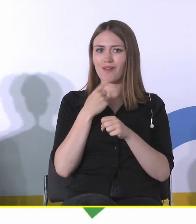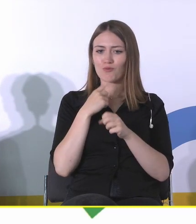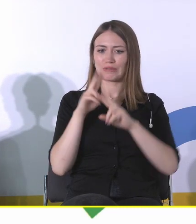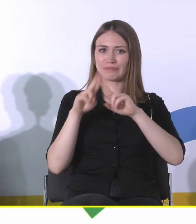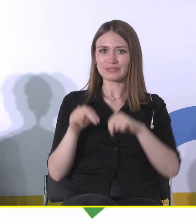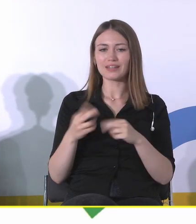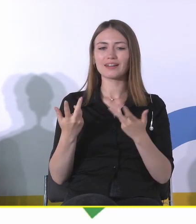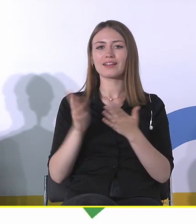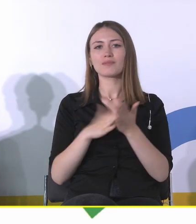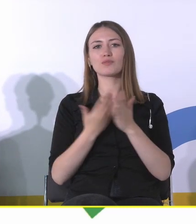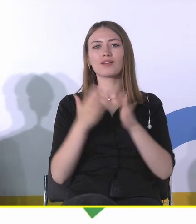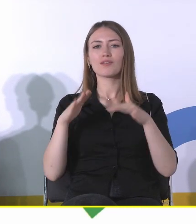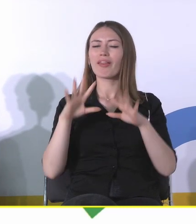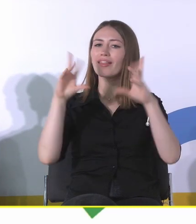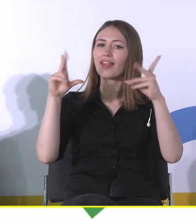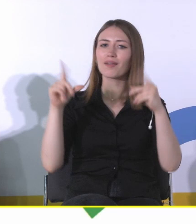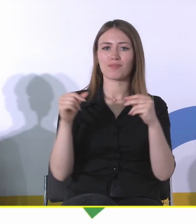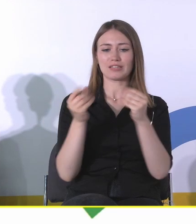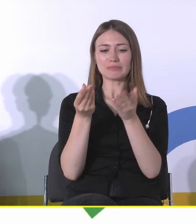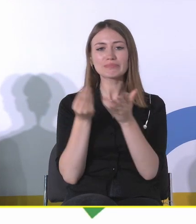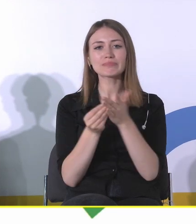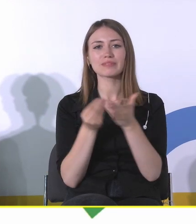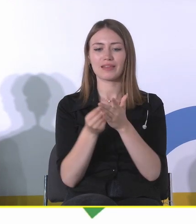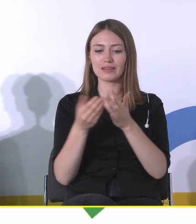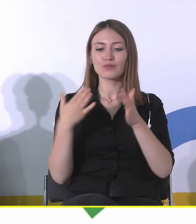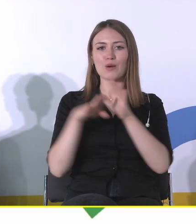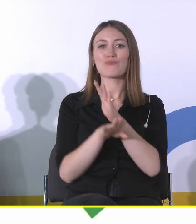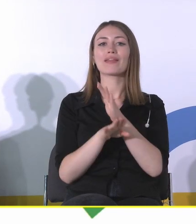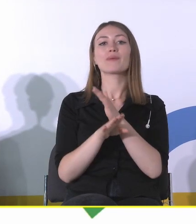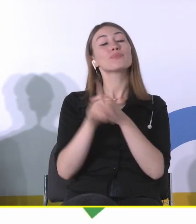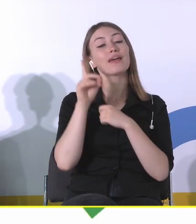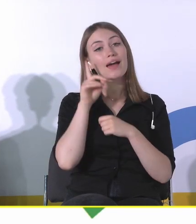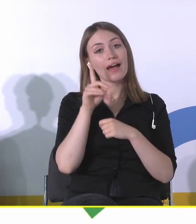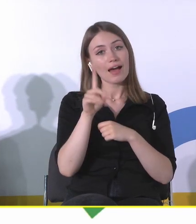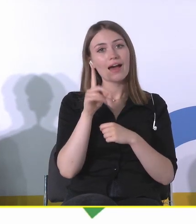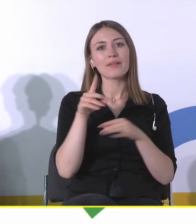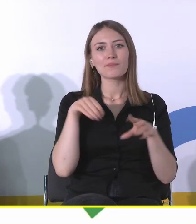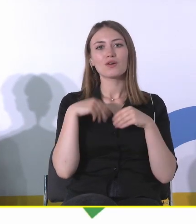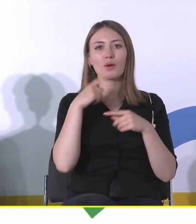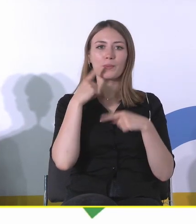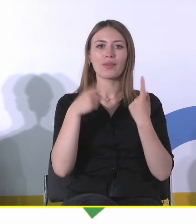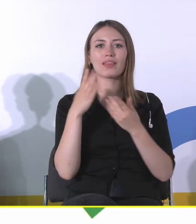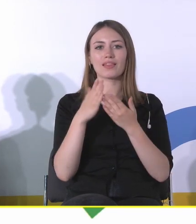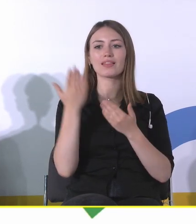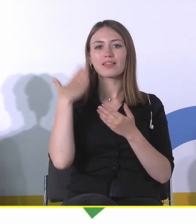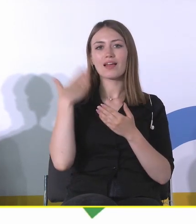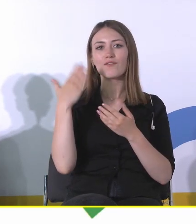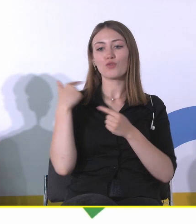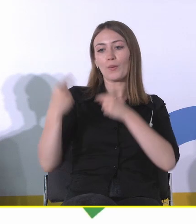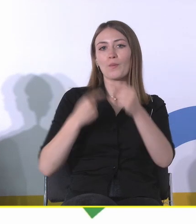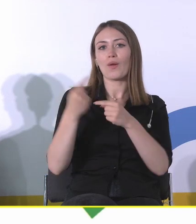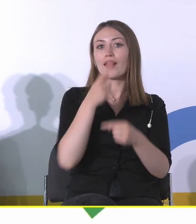najpiękniejsze, najcenniejsze gdzieś przechowane. Natomiast można powiedzieć, że poprzednie pokolenia nie zostawiały nam śmieci.